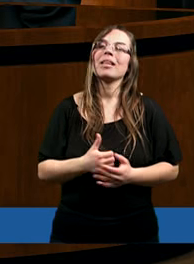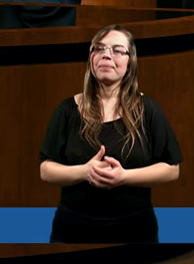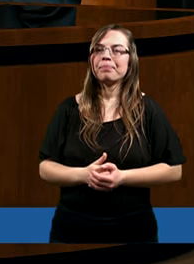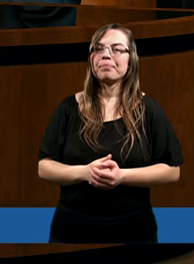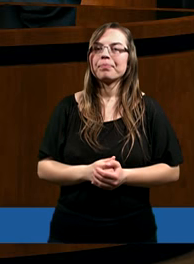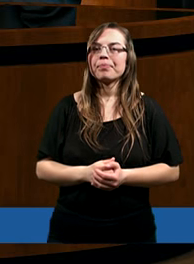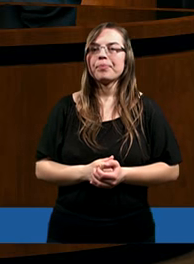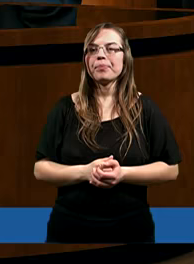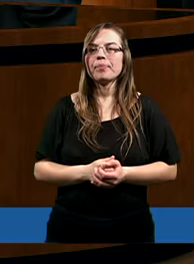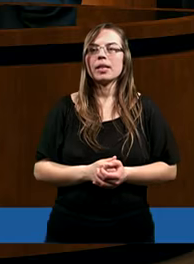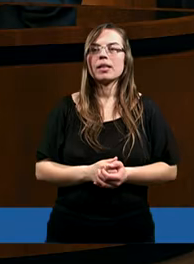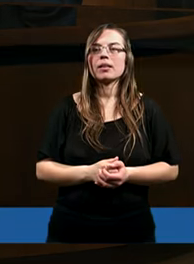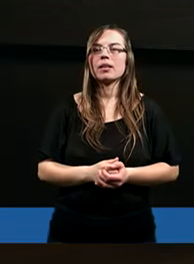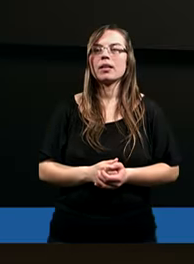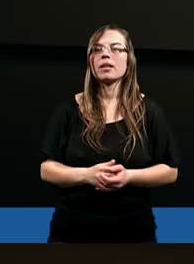Amen.